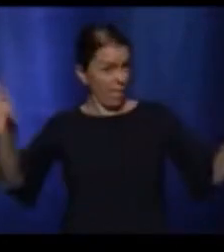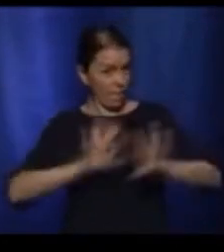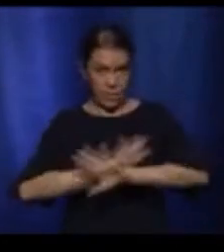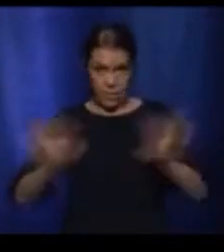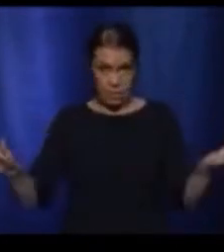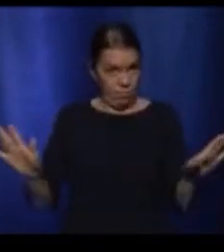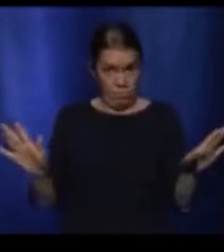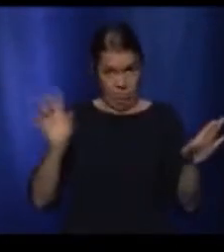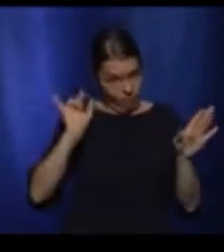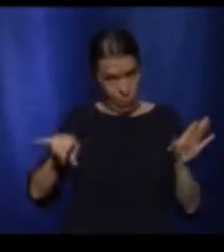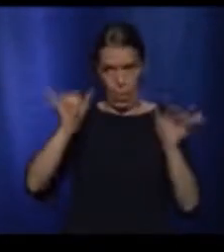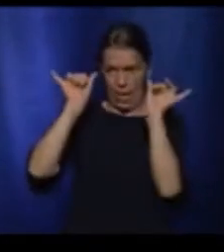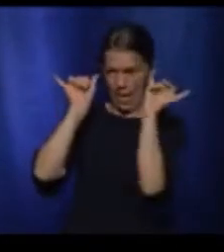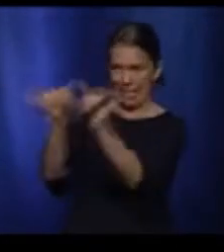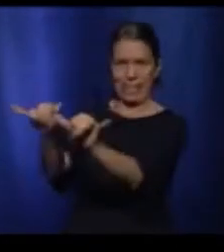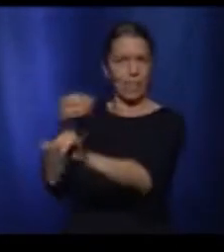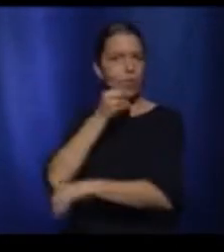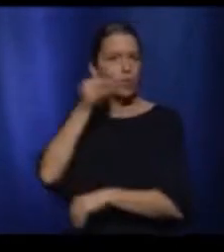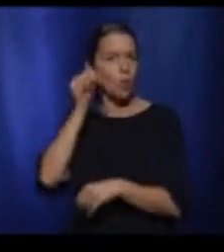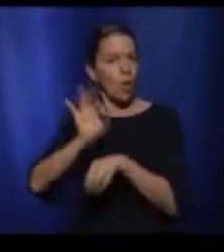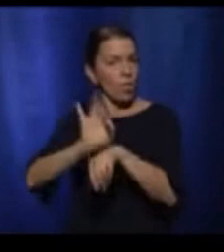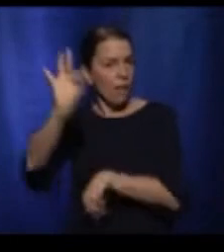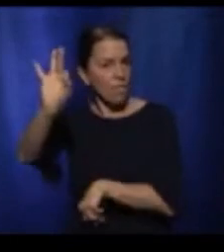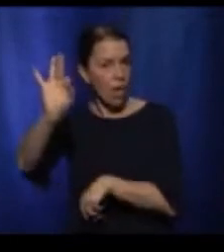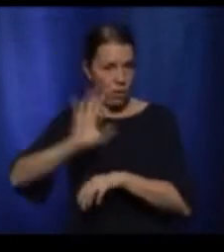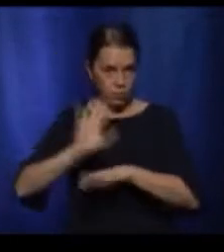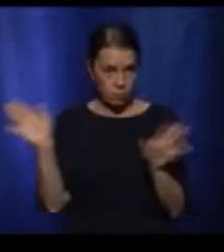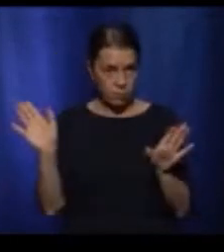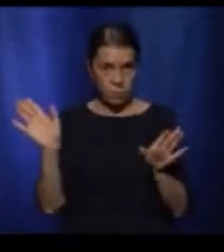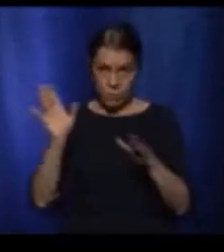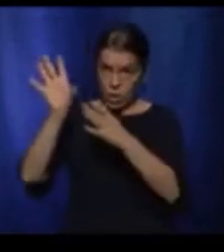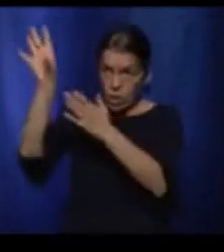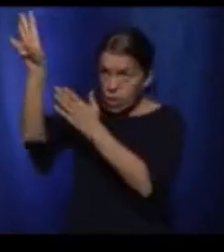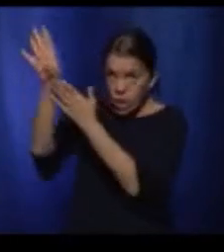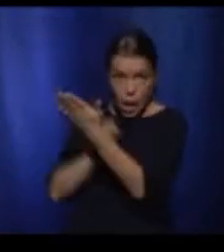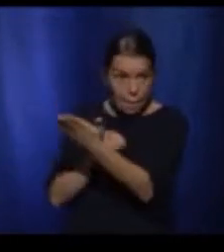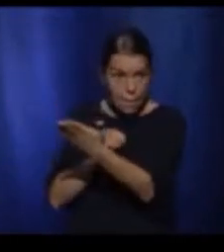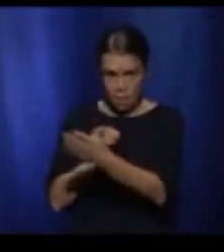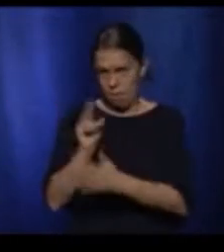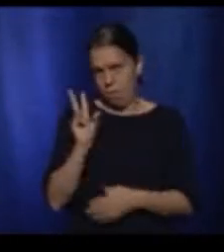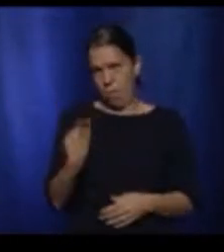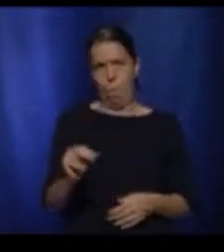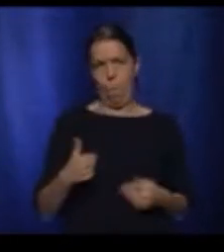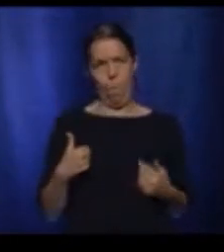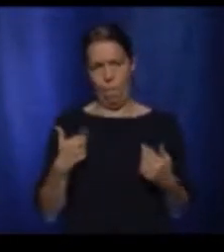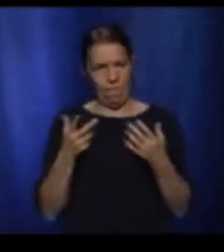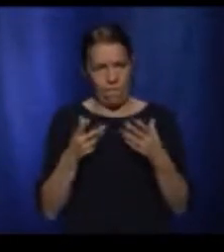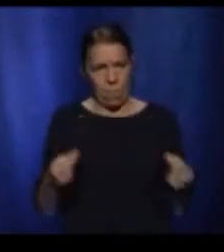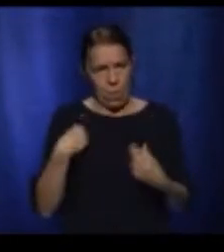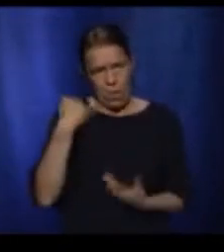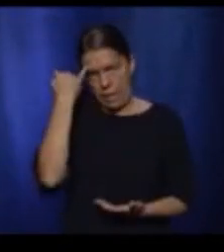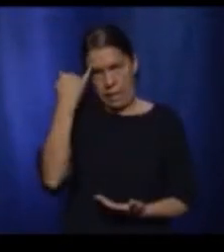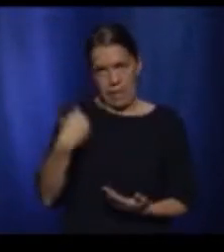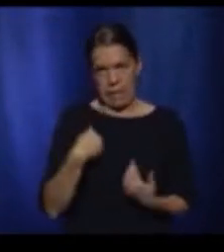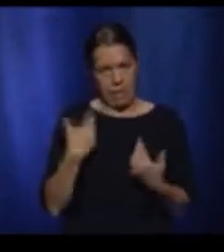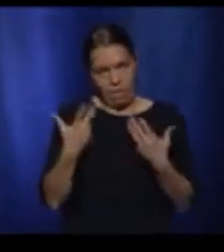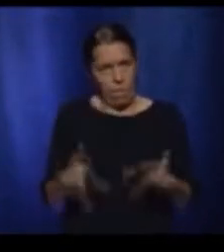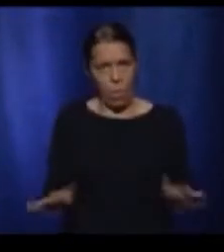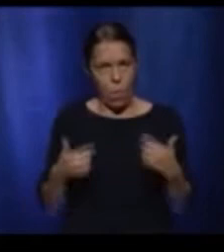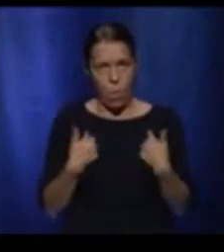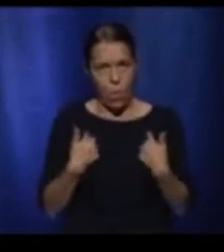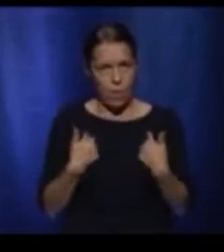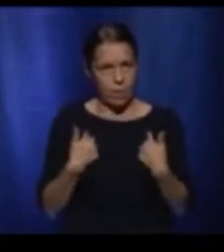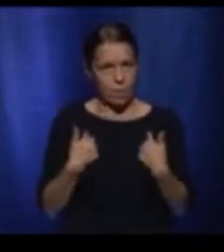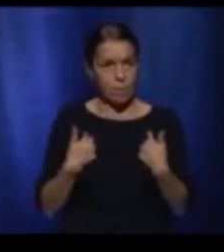On n'est pas là, puis on n'a pas l'intention de le faire, mais encore une fois, moi, je vous invite à demander aux